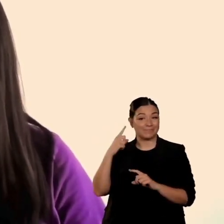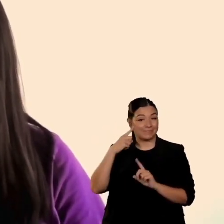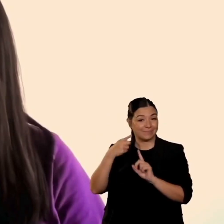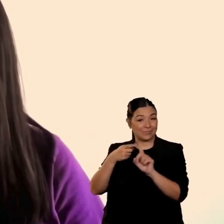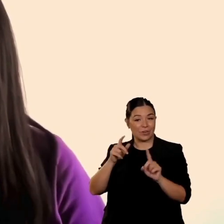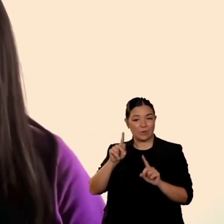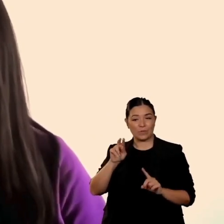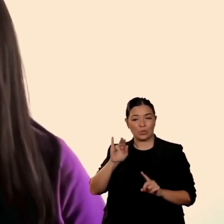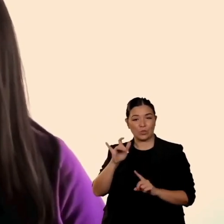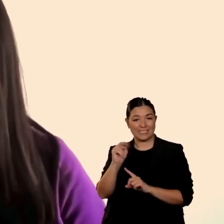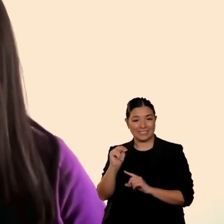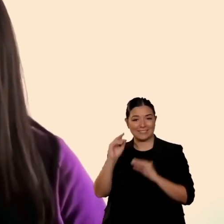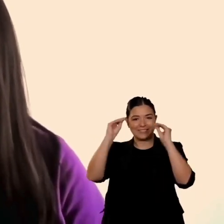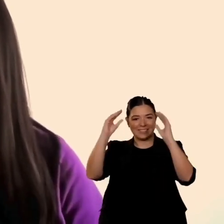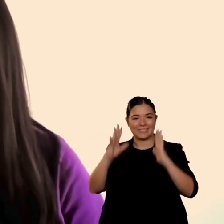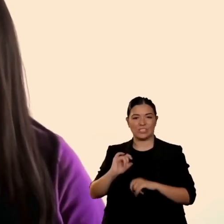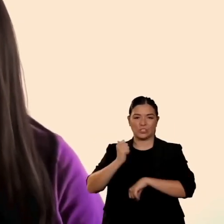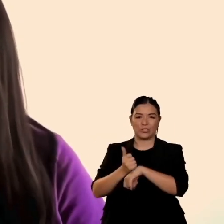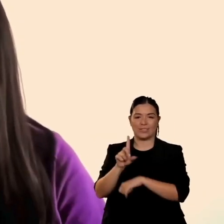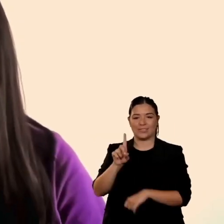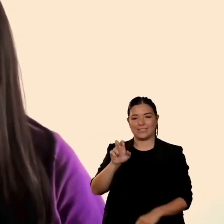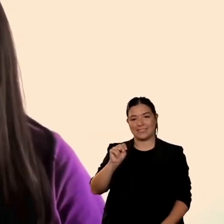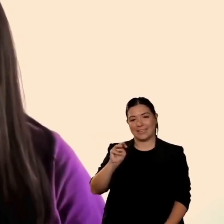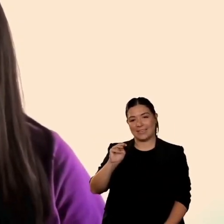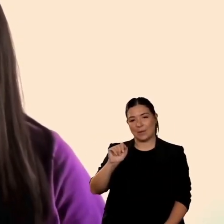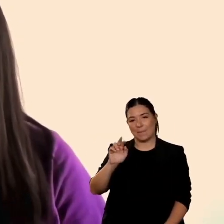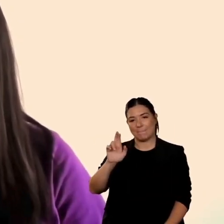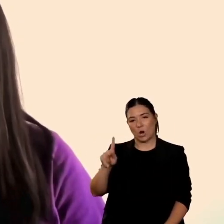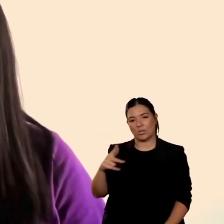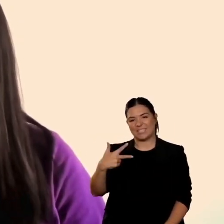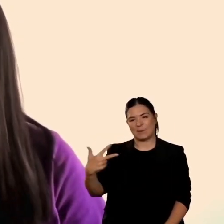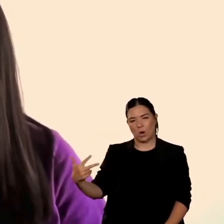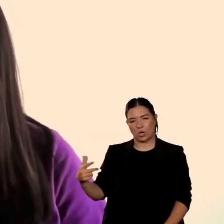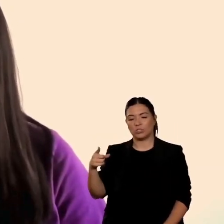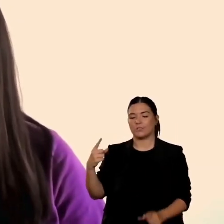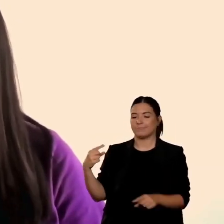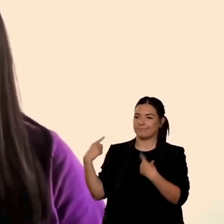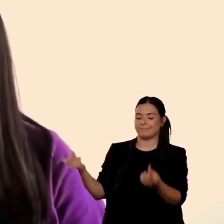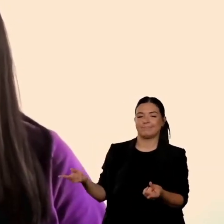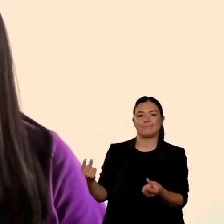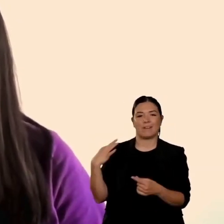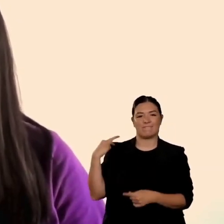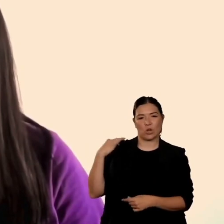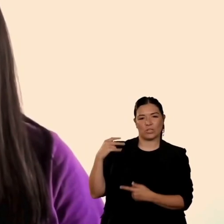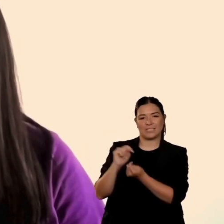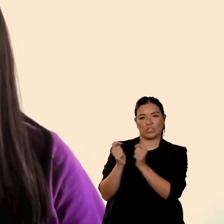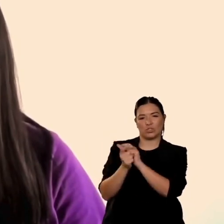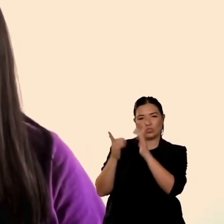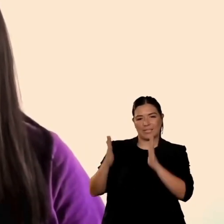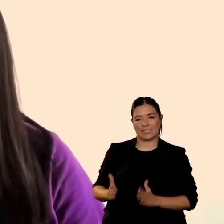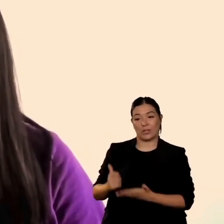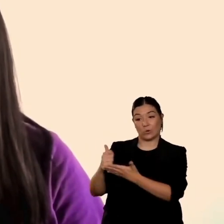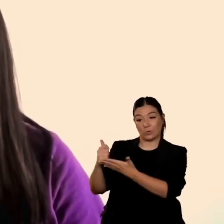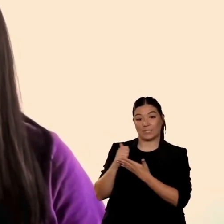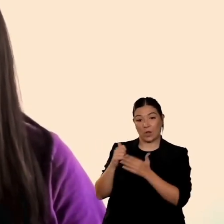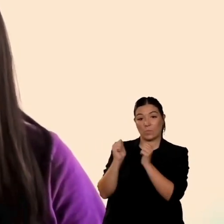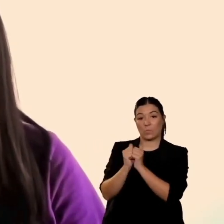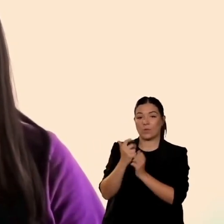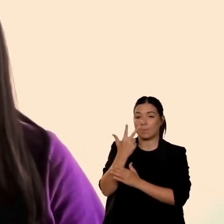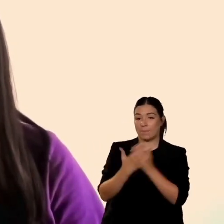nome è Kristen Dan Peterson io ho tradotto traduco scratch